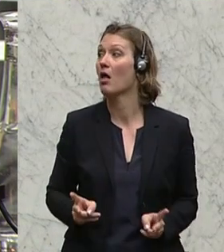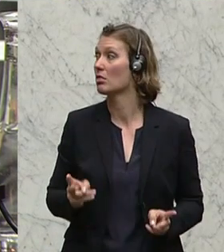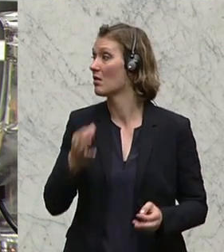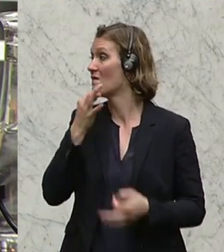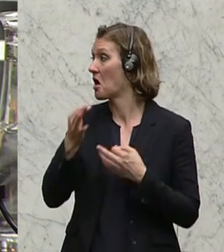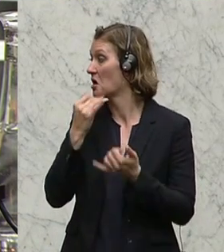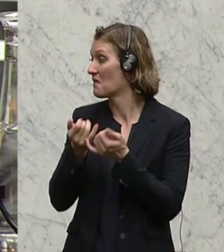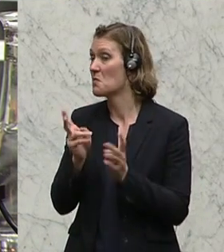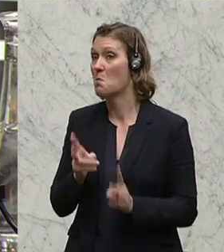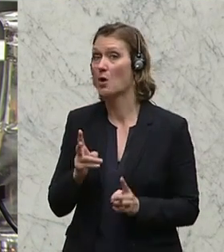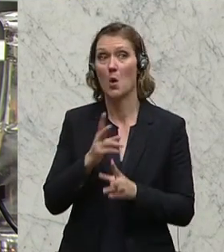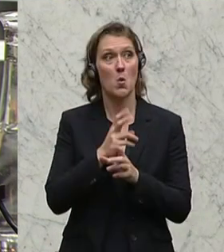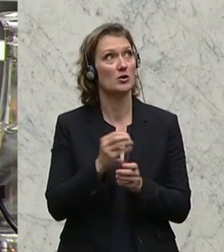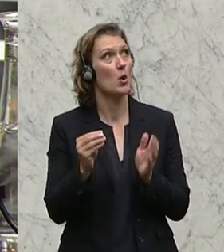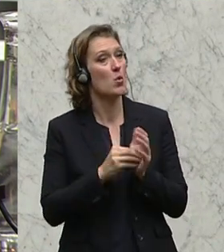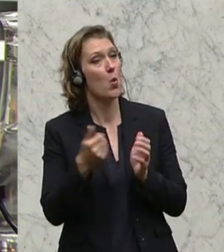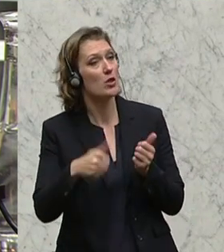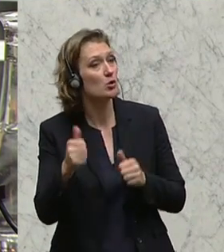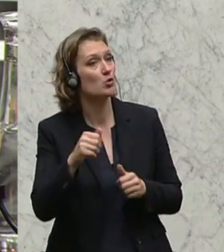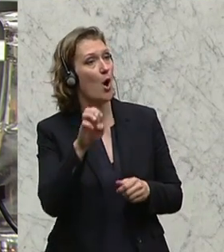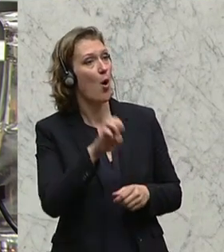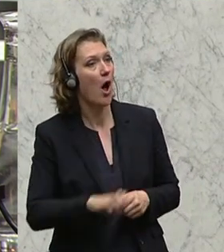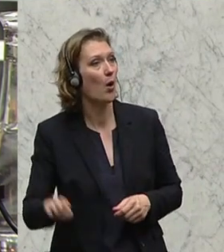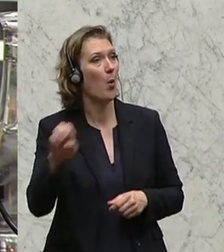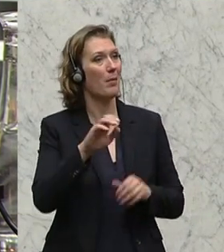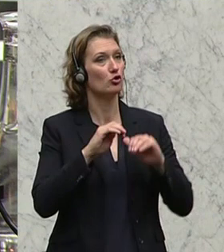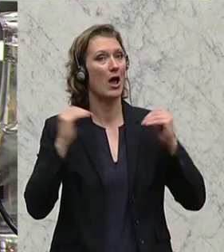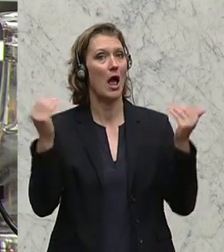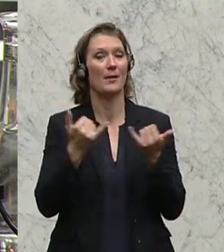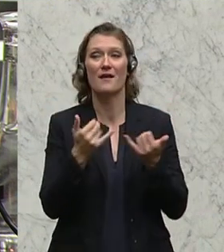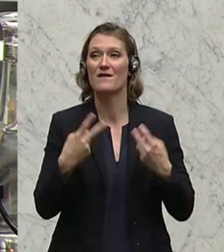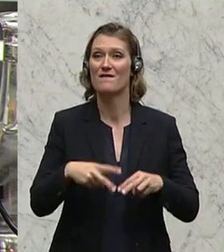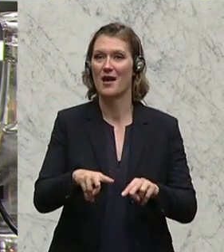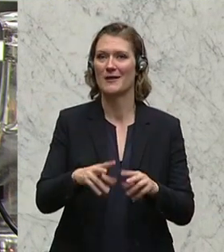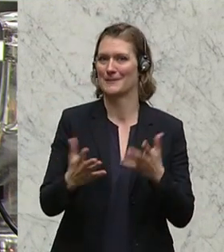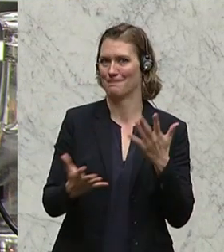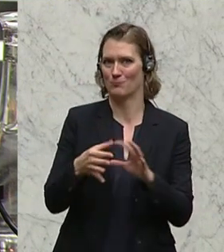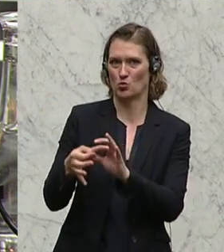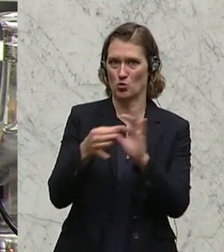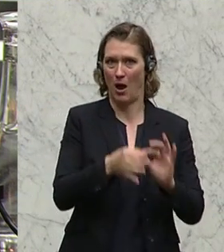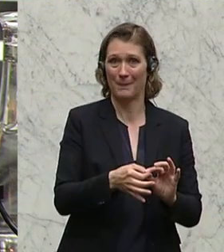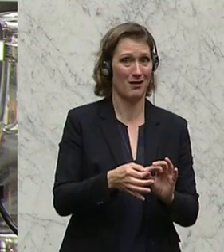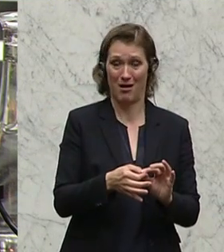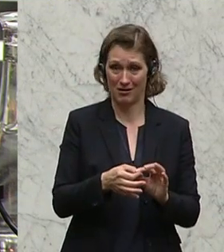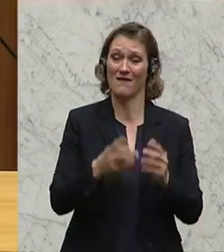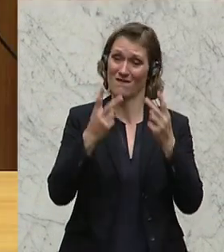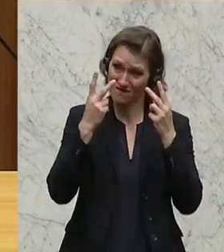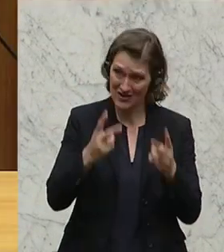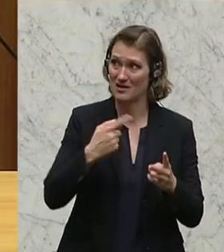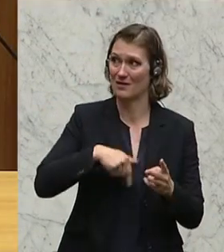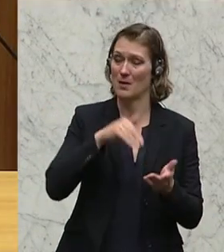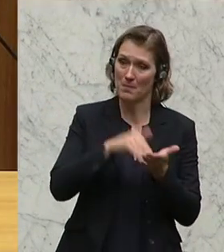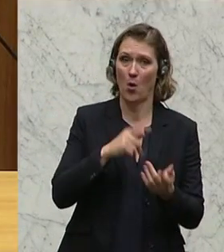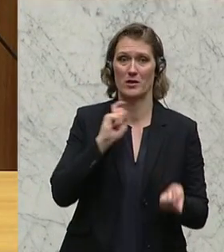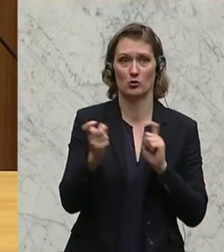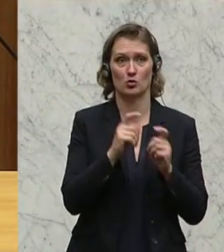Frage, wie soll Österreich dann weiterhin auf europäischer Ebene vorgehen? Meine Damen und Herren, das ist nicht redundant, sondern das ist sehr wichtig. Wir sind Vorreiter